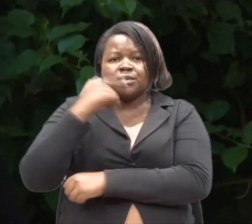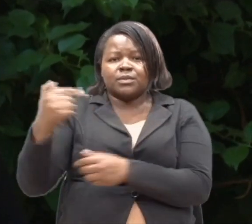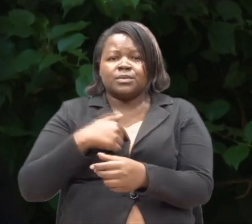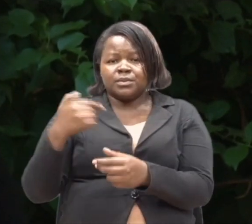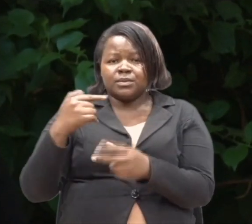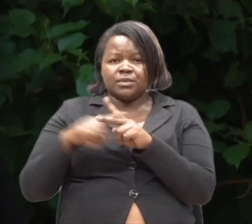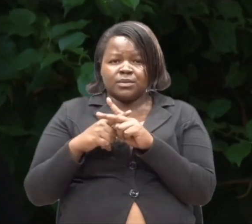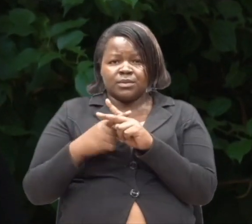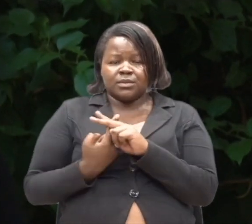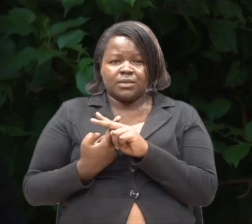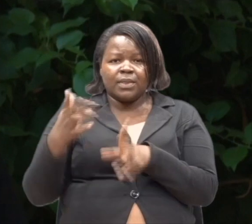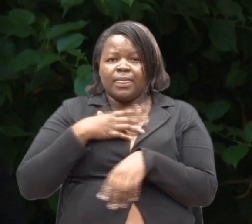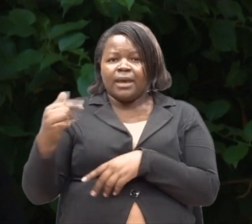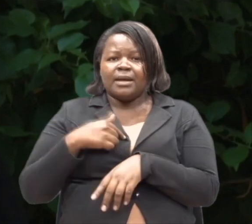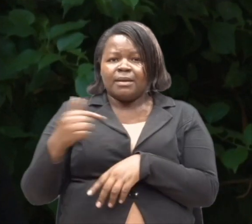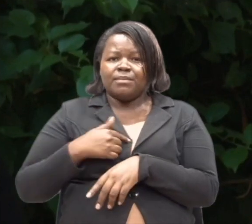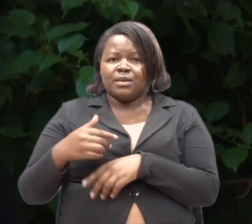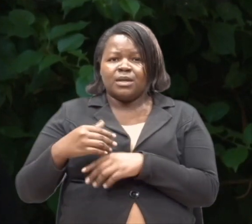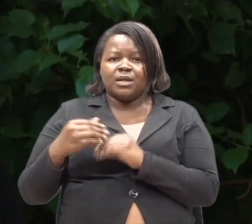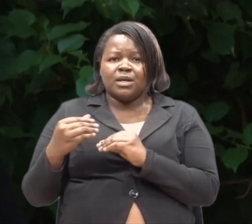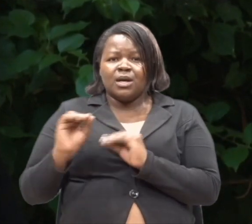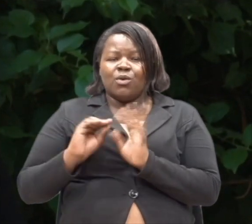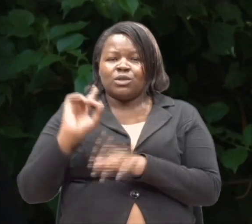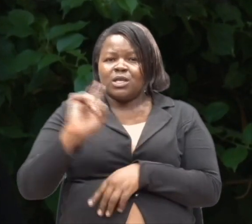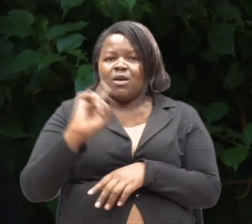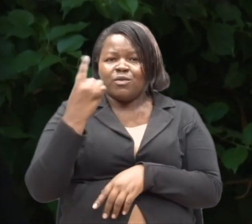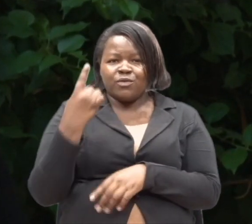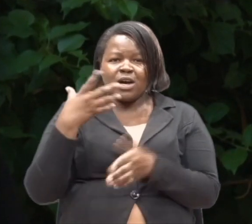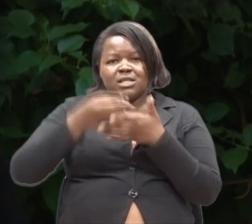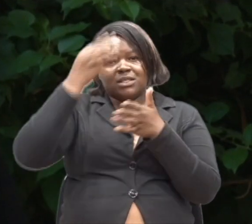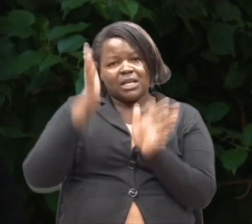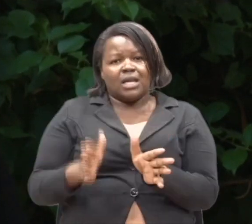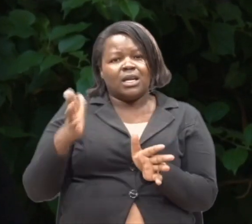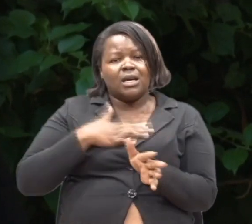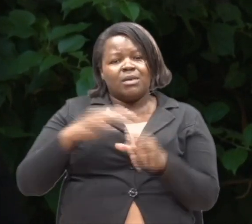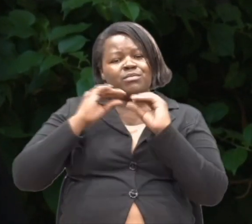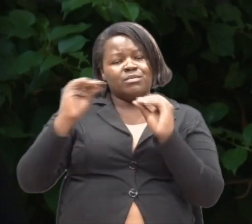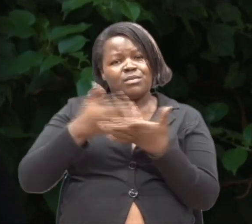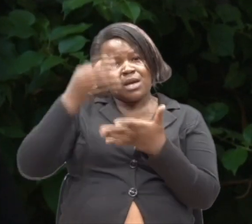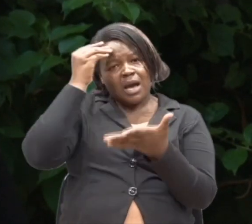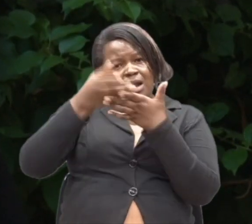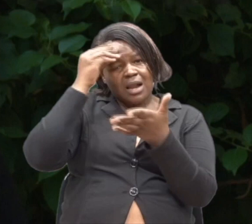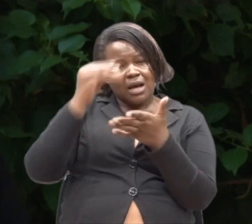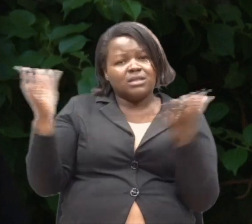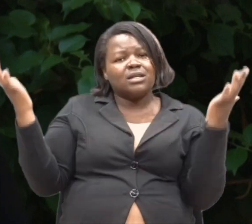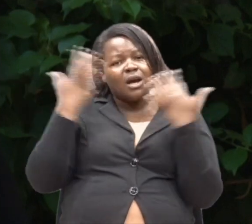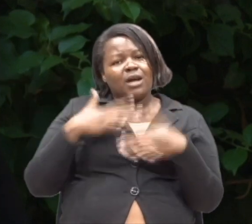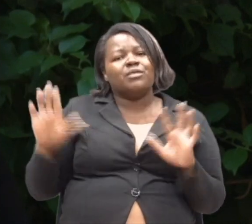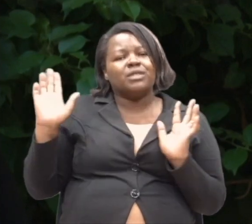ya bia tutanza na webe. Saa mii nilikuwa mwanafunzi wa kwanza. Nika soma, nikamaliza,